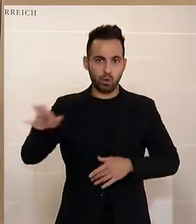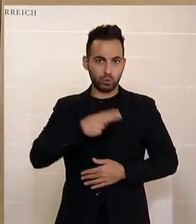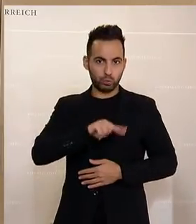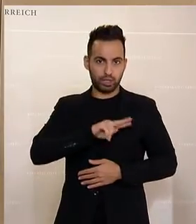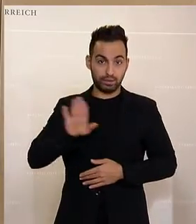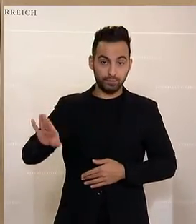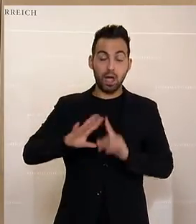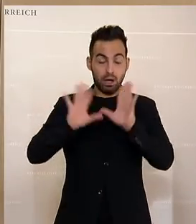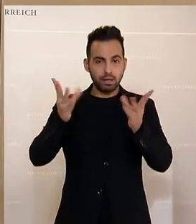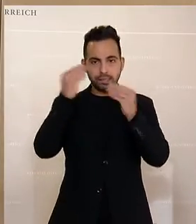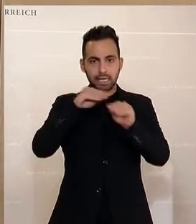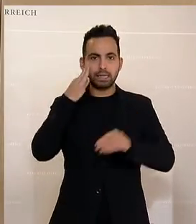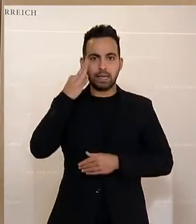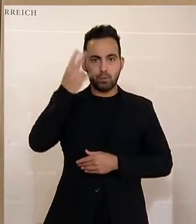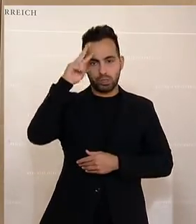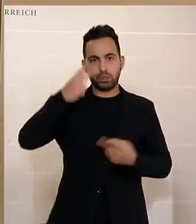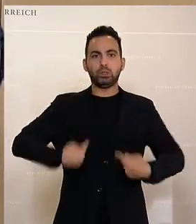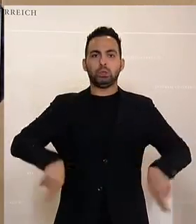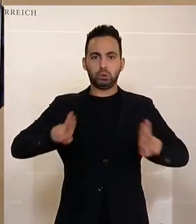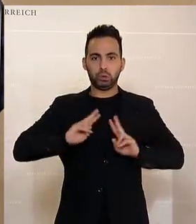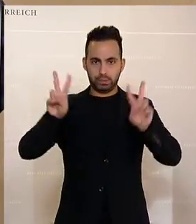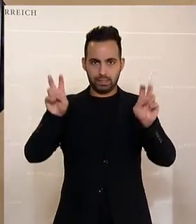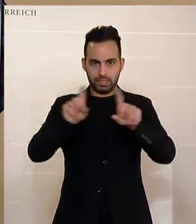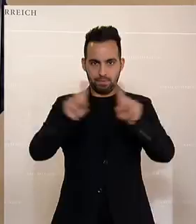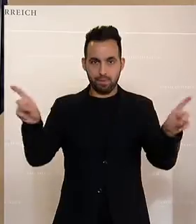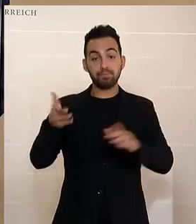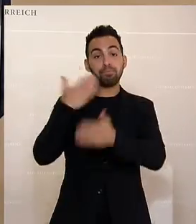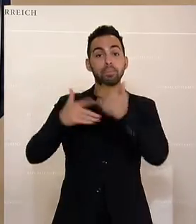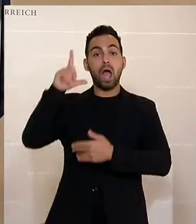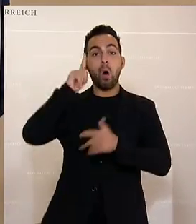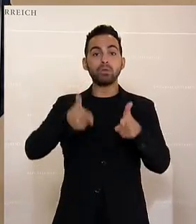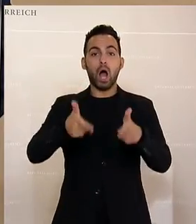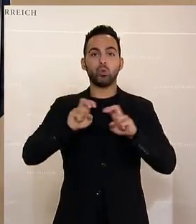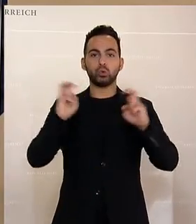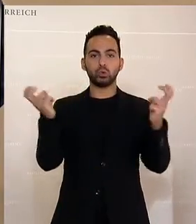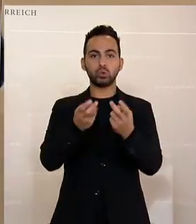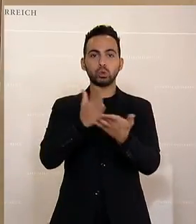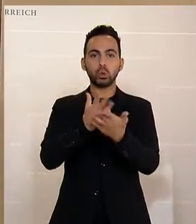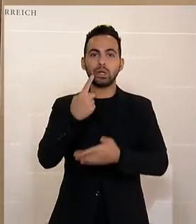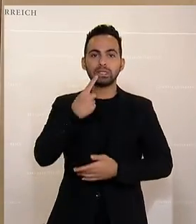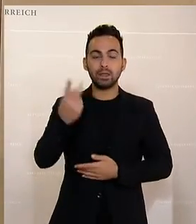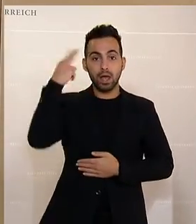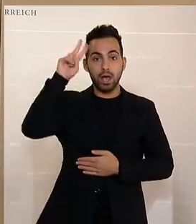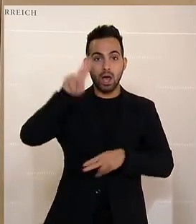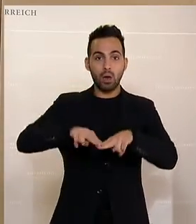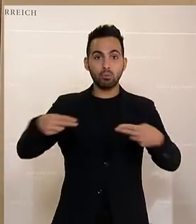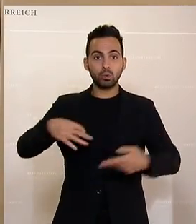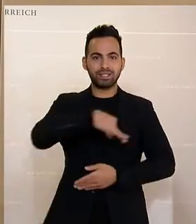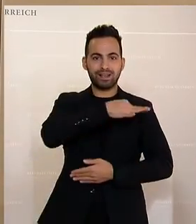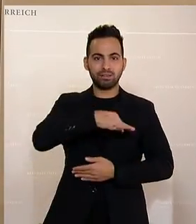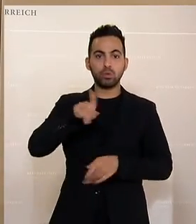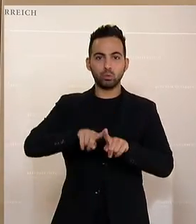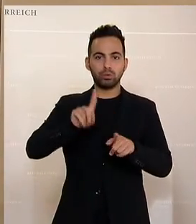Aber sehr geehrte Damen und Herren, zurück zum Thema. Ich habe es bereits im Hauptausschuss gesagt, was Sie hier veranlasst haben, Herr Bundeskanzler und Herr Gesundheitsminister,